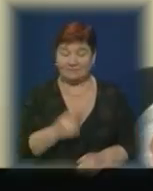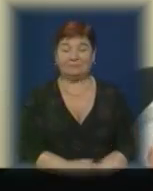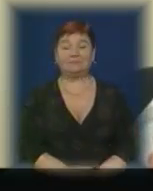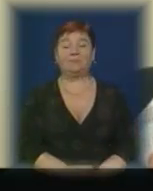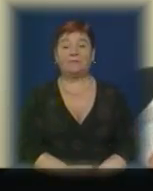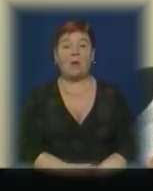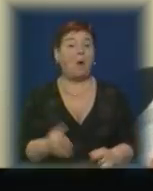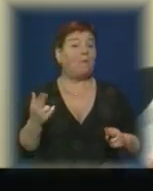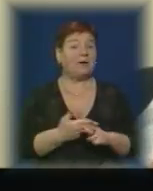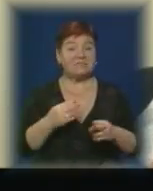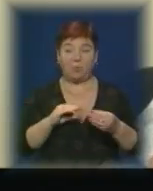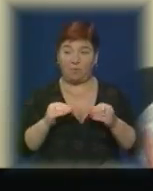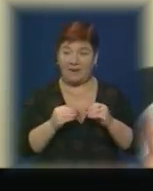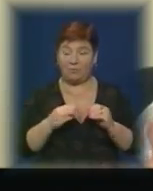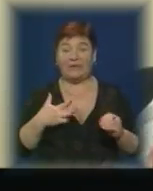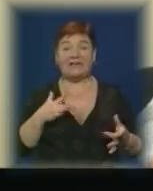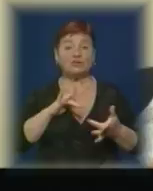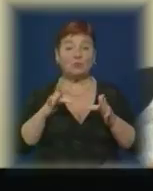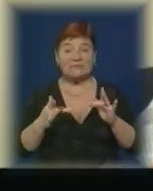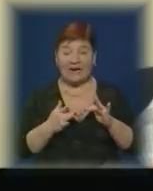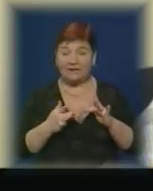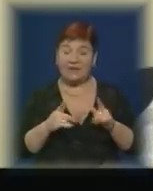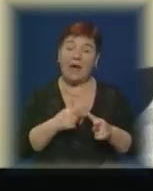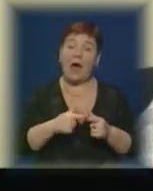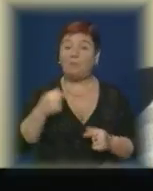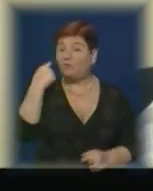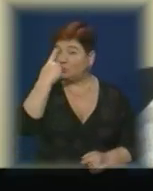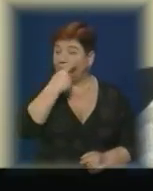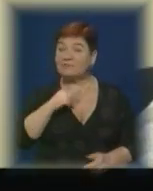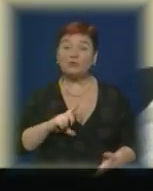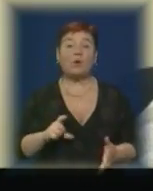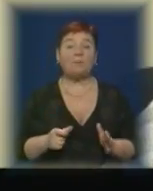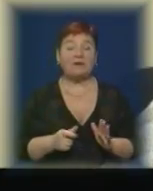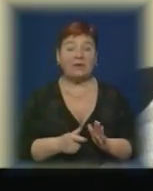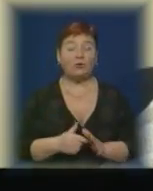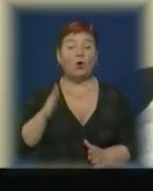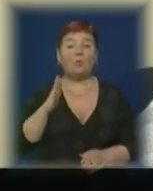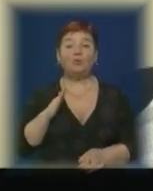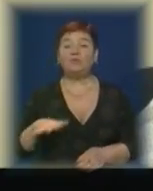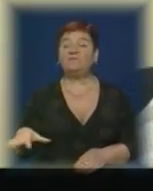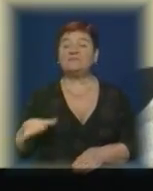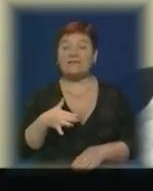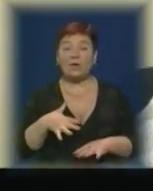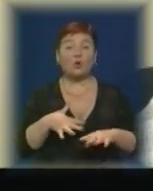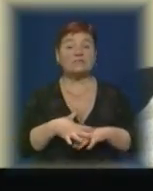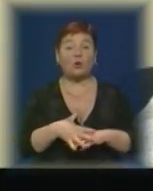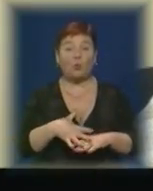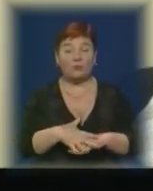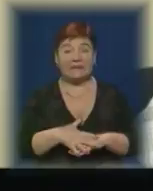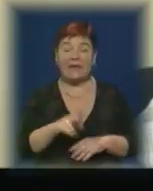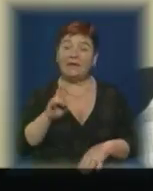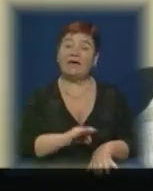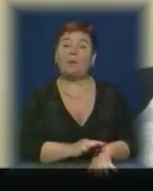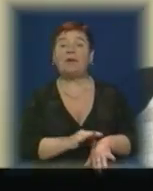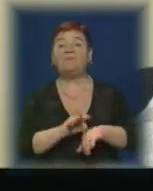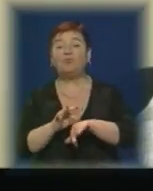Без проблем на нашому сайті чи в особистому кабінеті будуть вказані всі розрахунки, як воно переводиться,